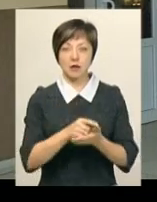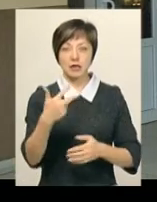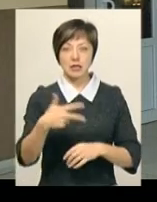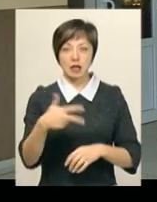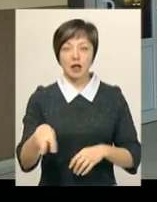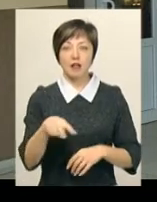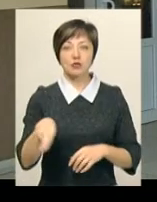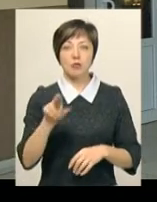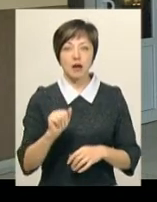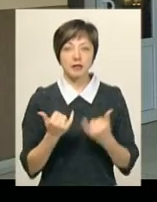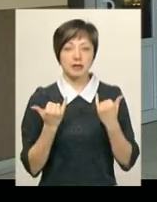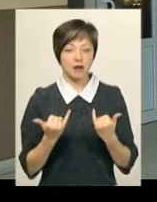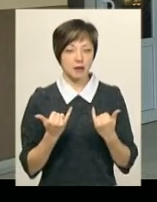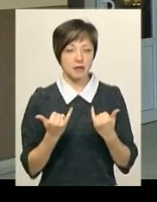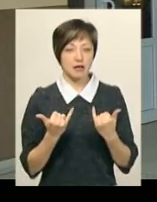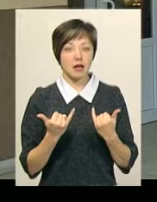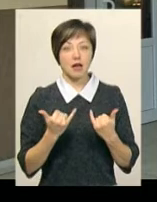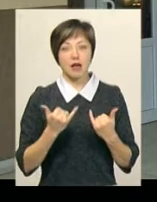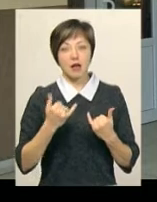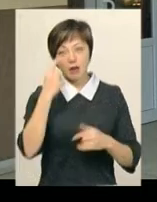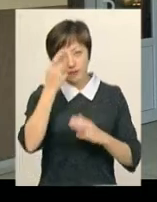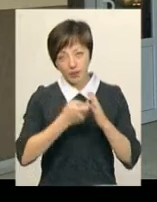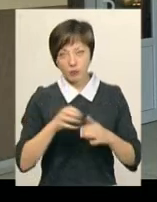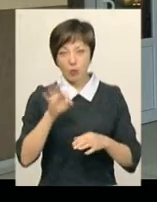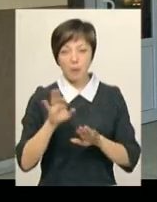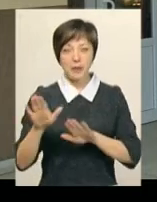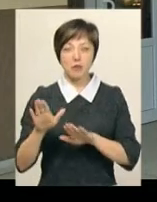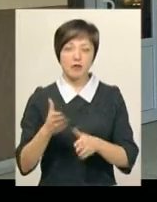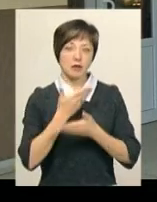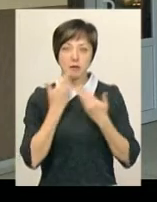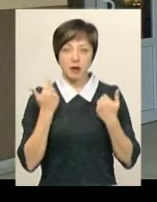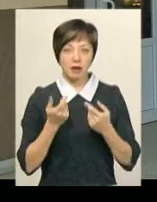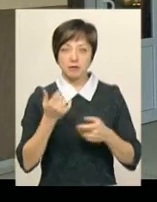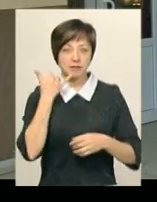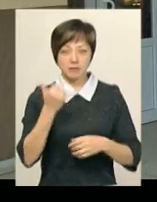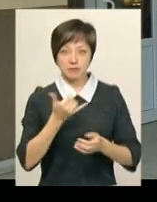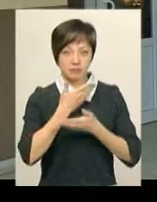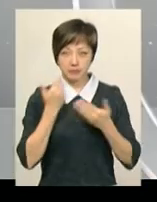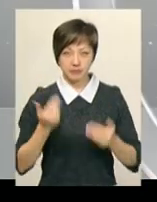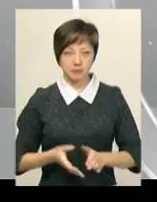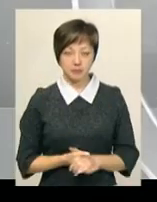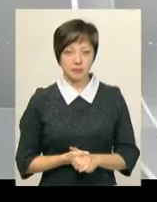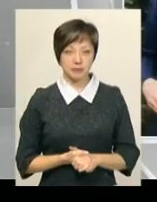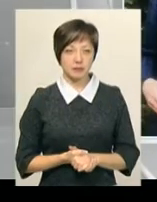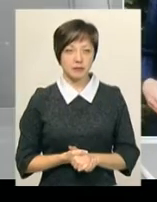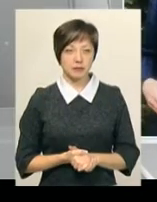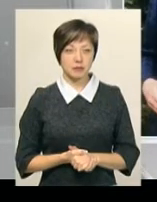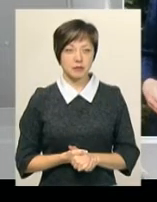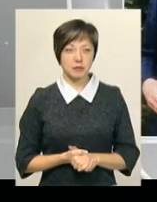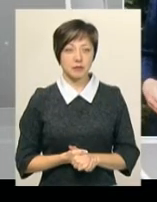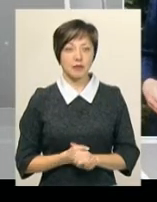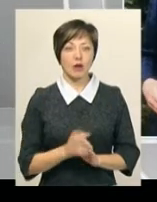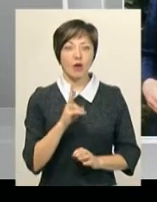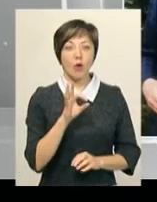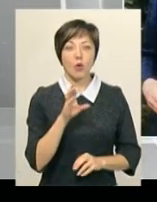листопада і наразі відомостей про його перебування немає, на зв'язок він не виходить. Костик